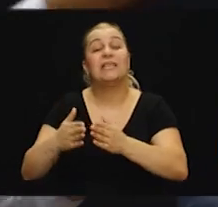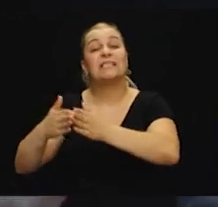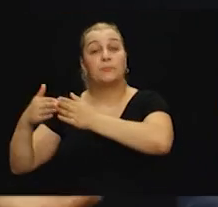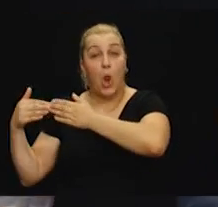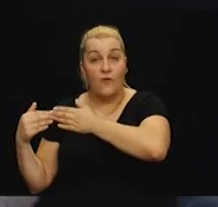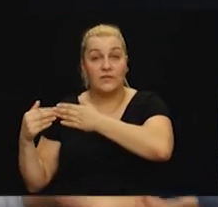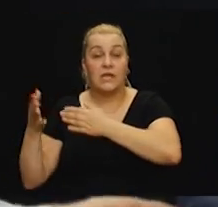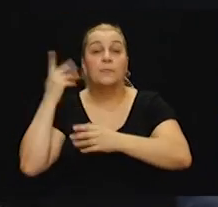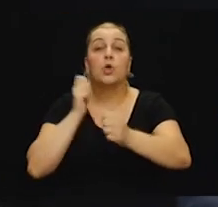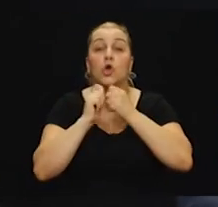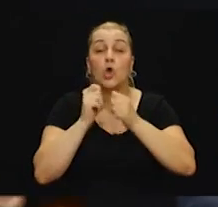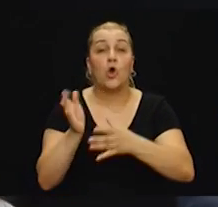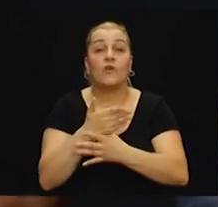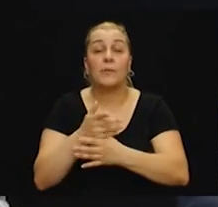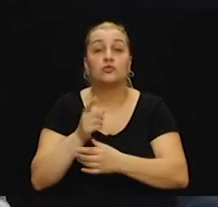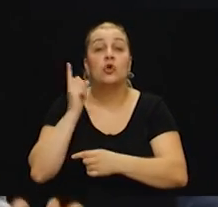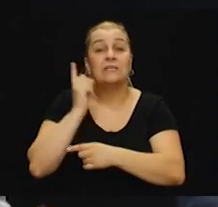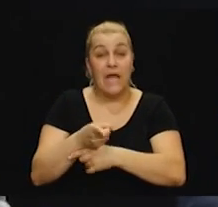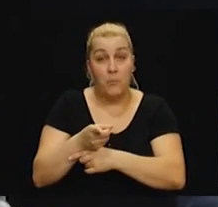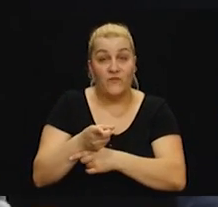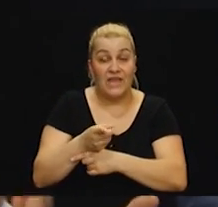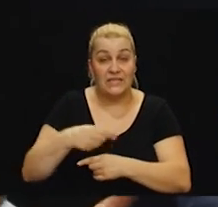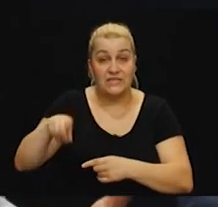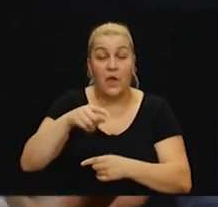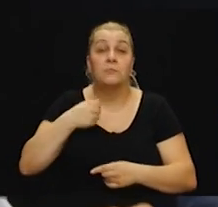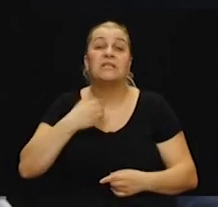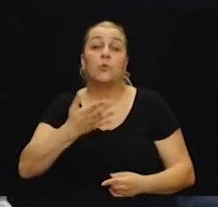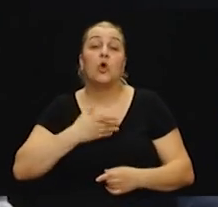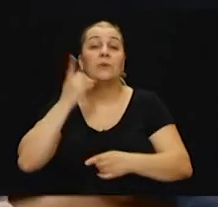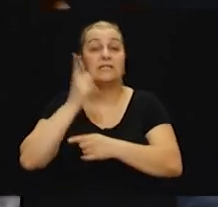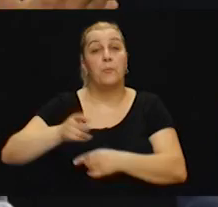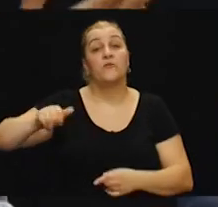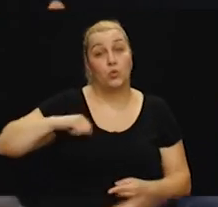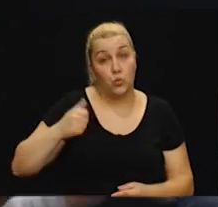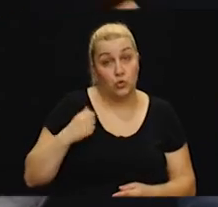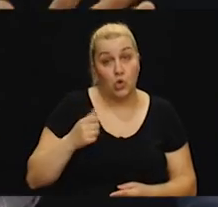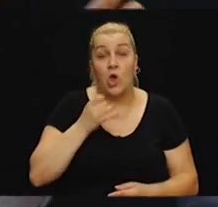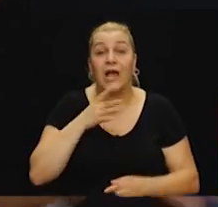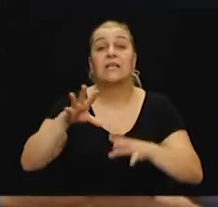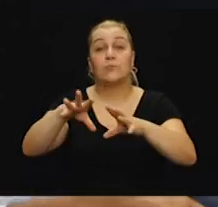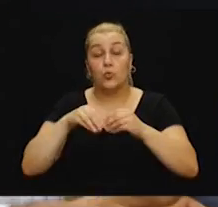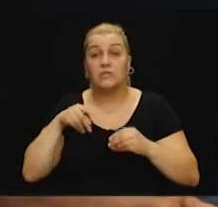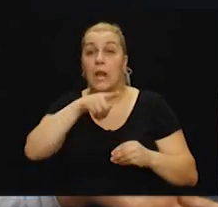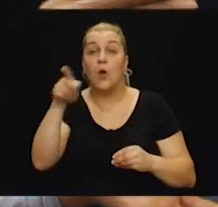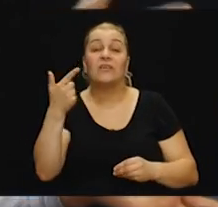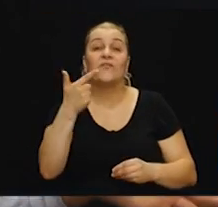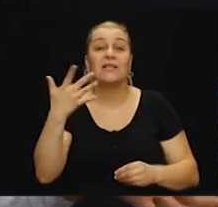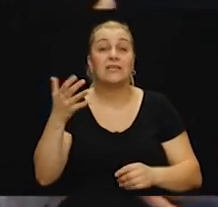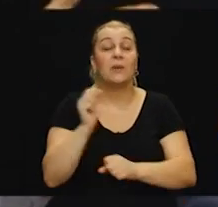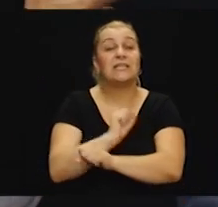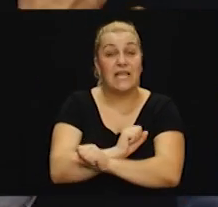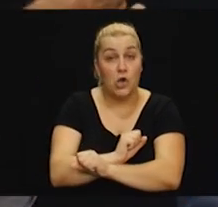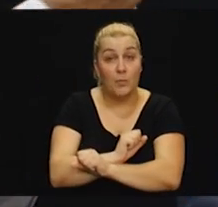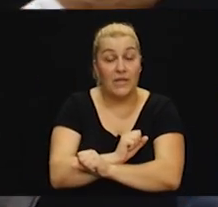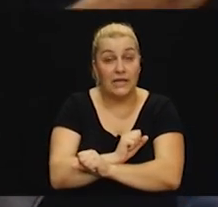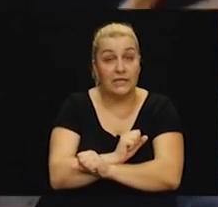dogovor je bija među zapovedništvom. Mi smo dobili zapoved jutri kada smo uzeli tih 25 zarobljenih